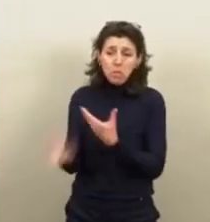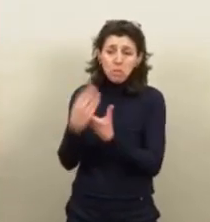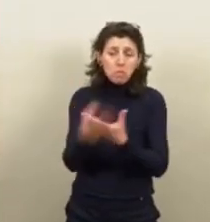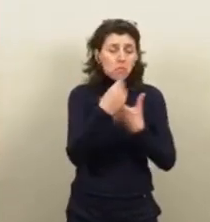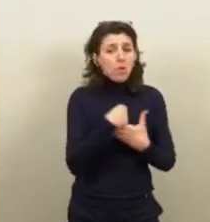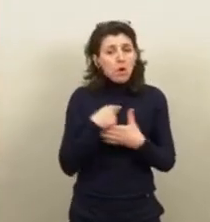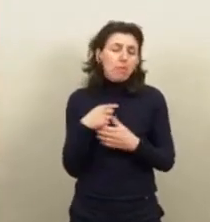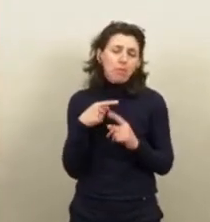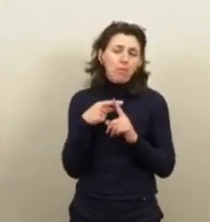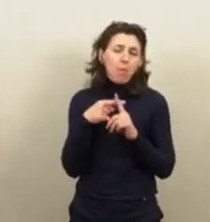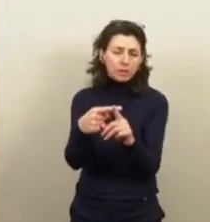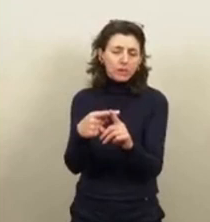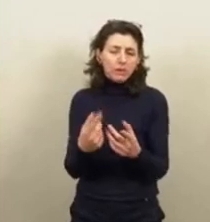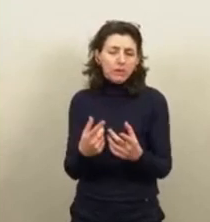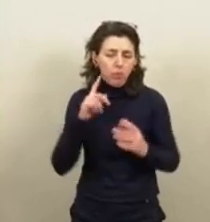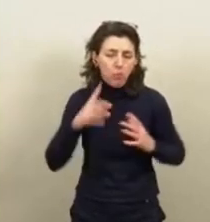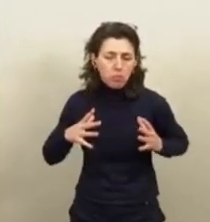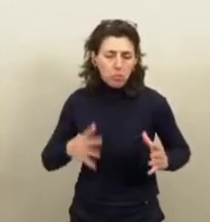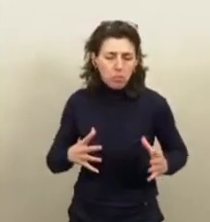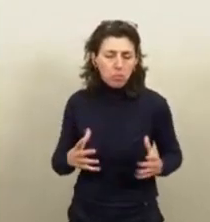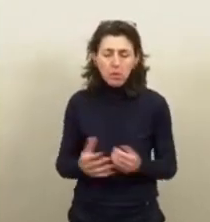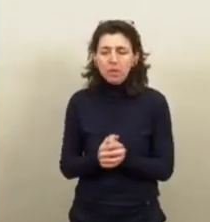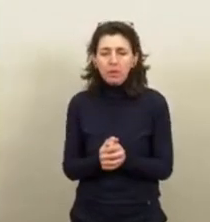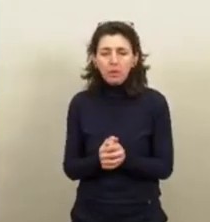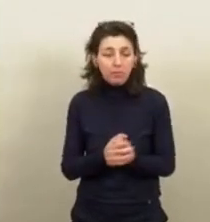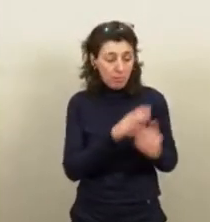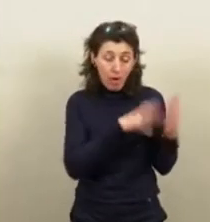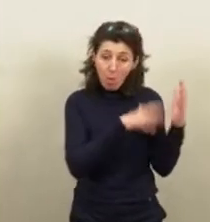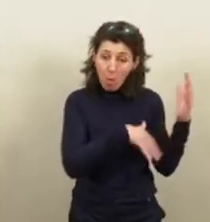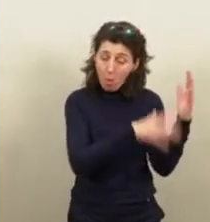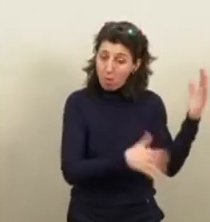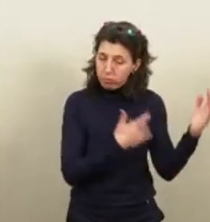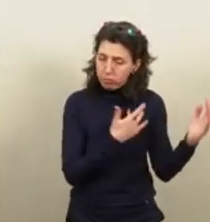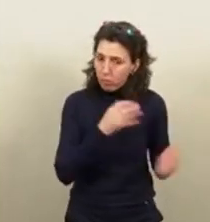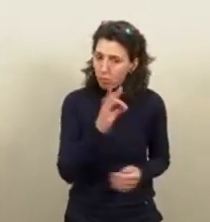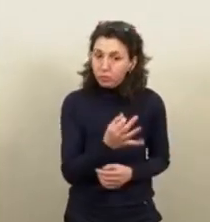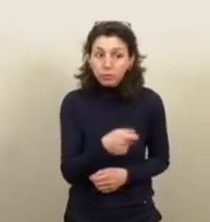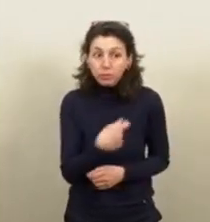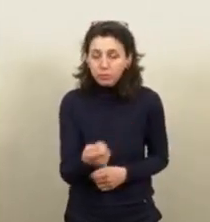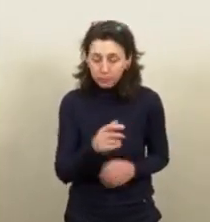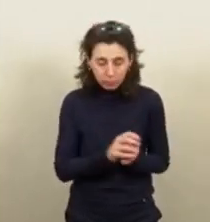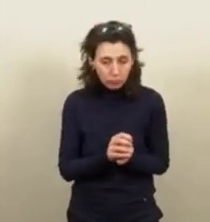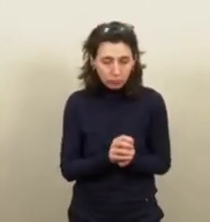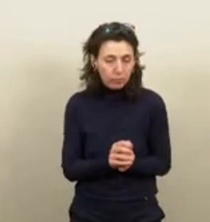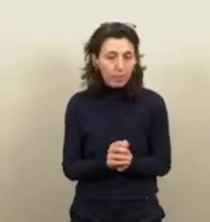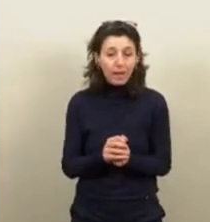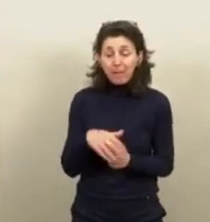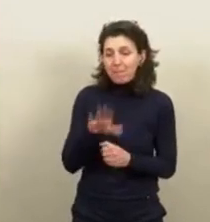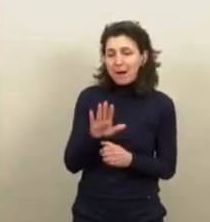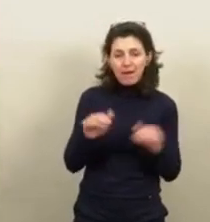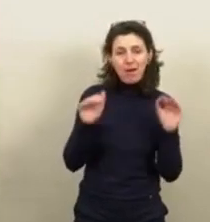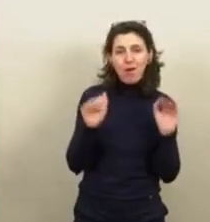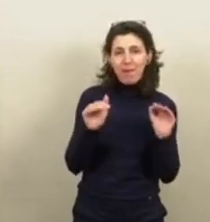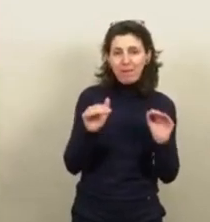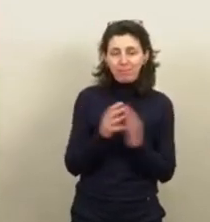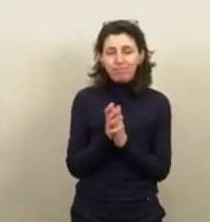élément positif et l'intérêt de ce rapport également. On ne pas en douter, mais il reflète tout de même quand on